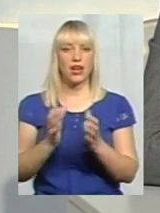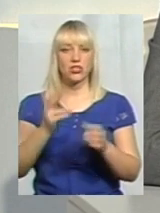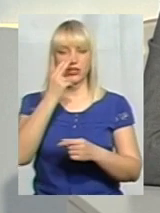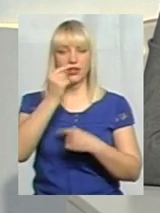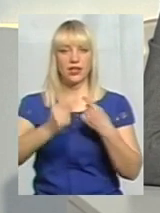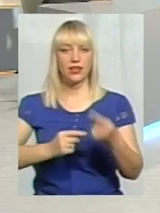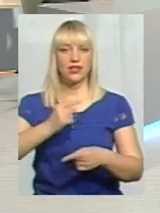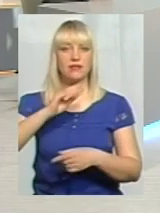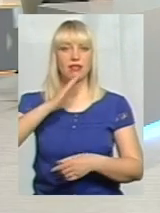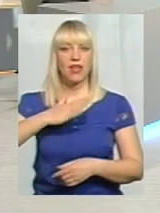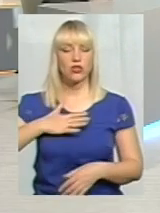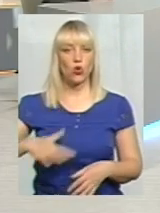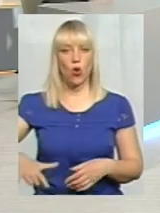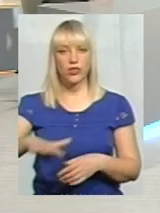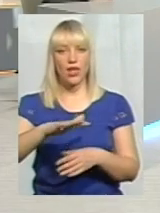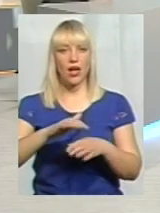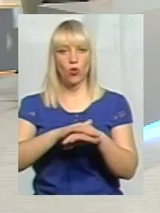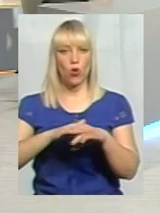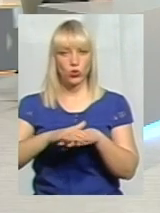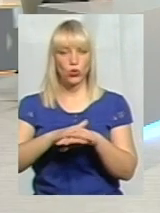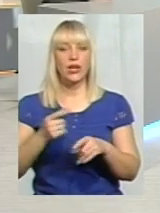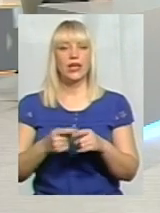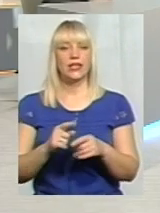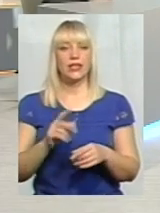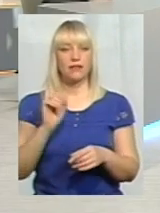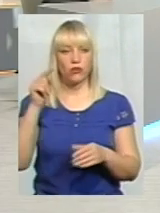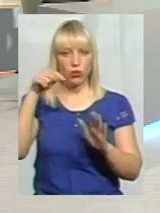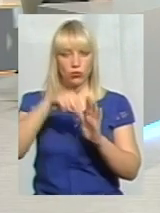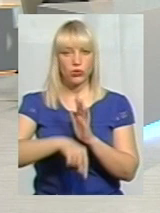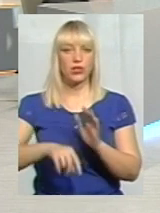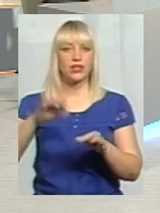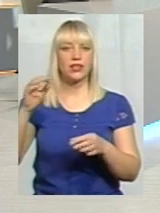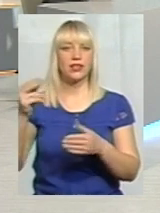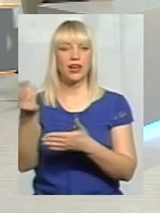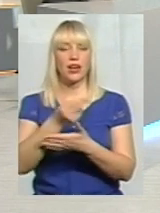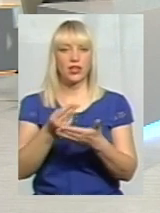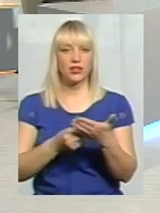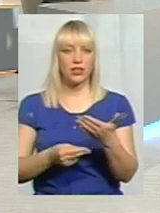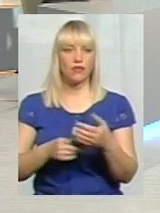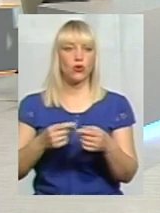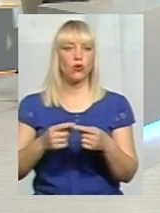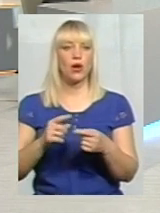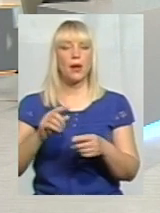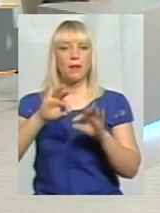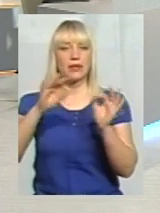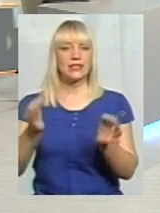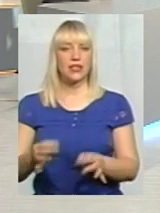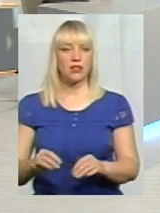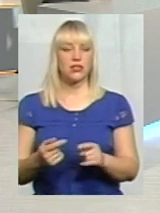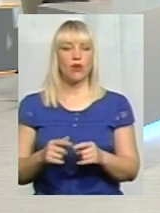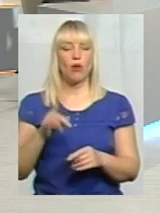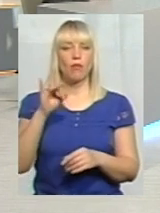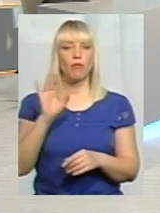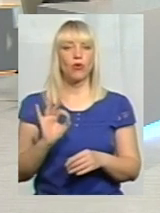нашого народу, в тому числі і декоративного житкового мистецтва. А от про реконструкцію строїв? Дуже б